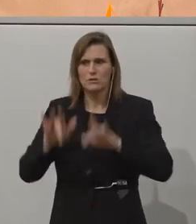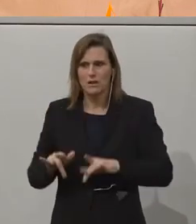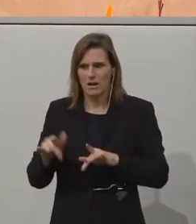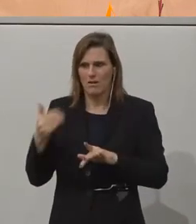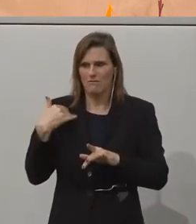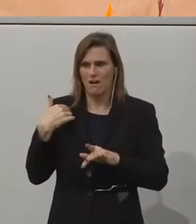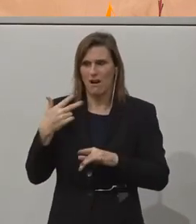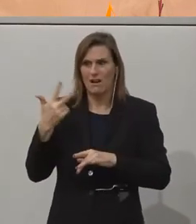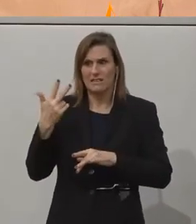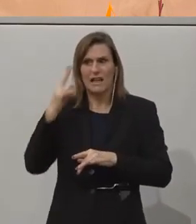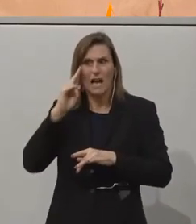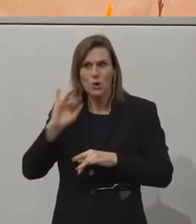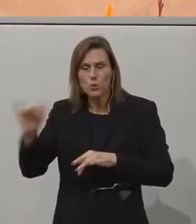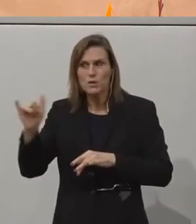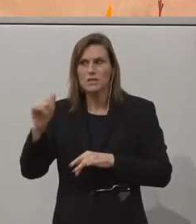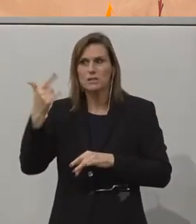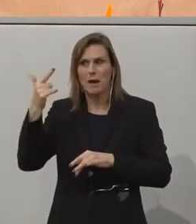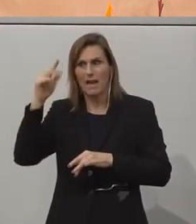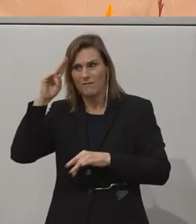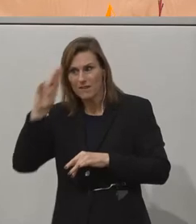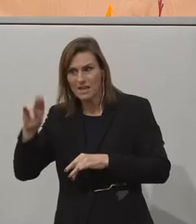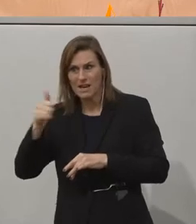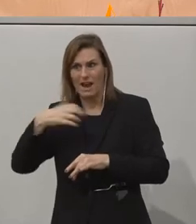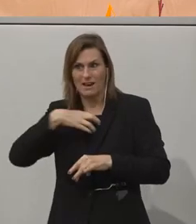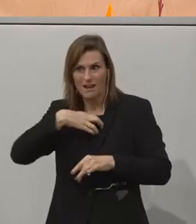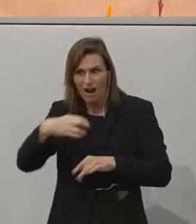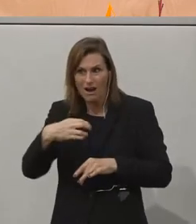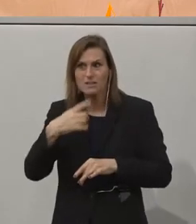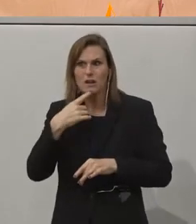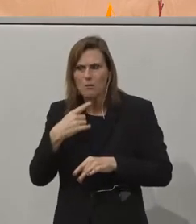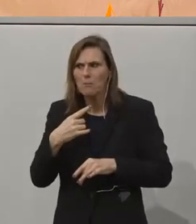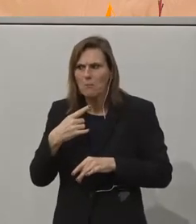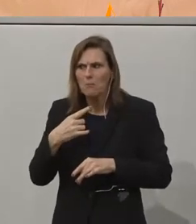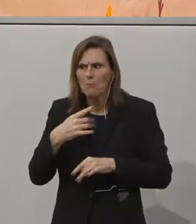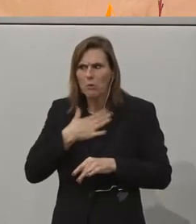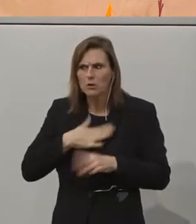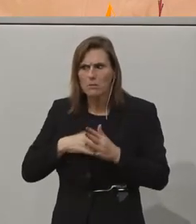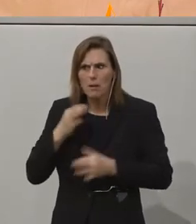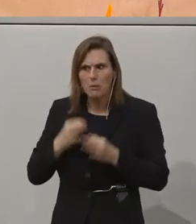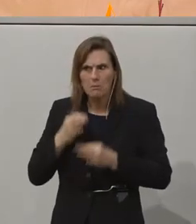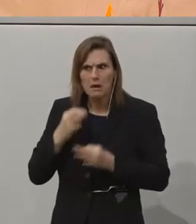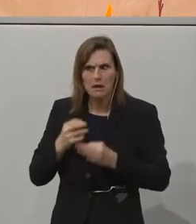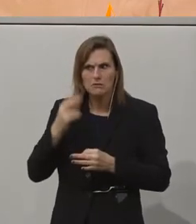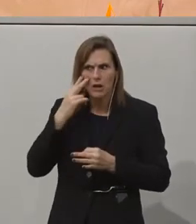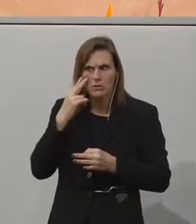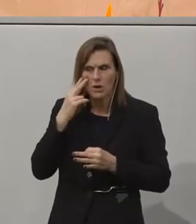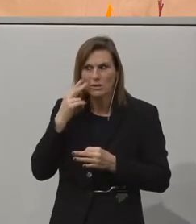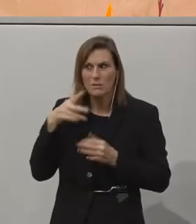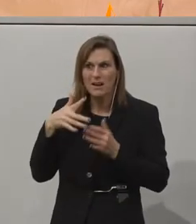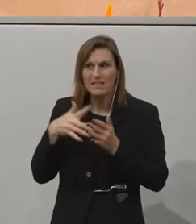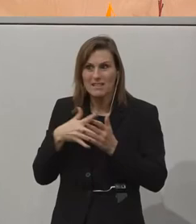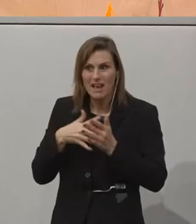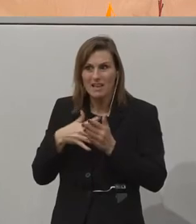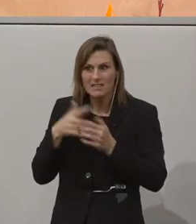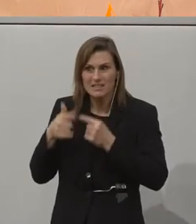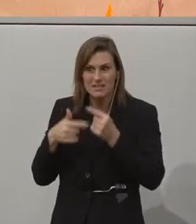Universitäten gegeben, zwei in Wien, eine in Graz, die gesagt haben, wir wollen das gern tun. Aber dieser Test, den wir